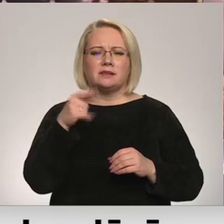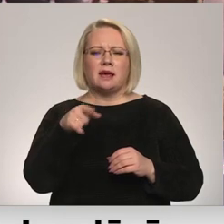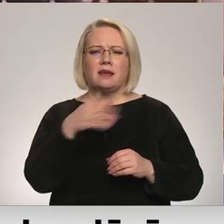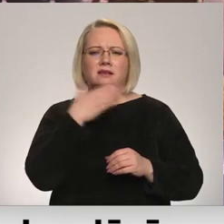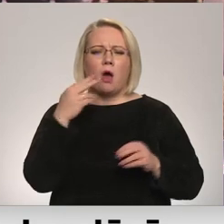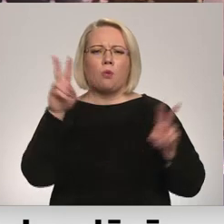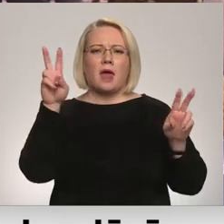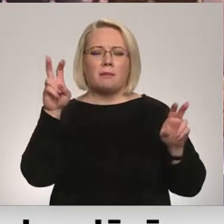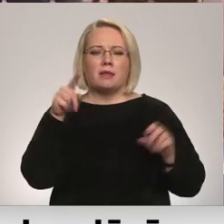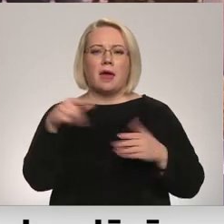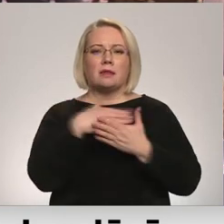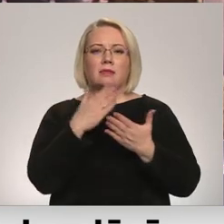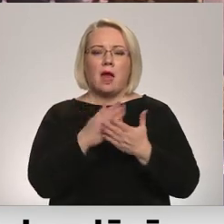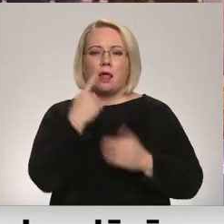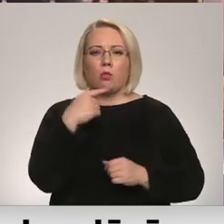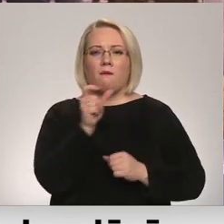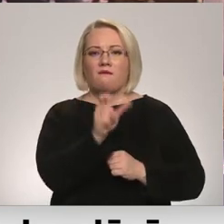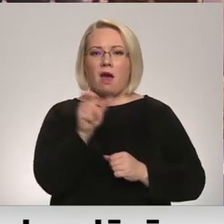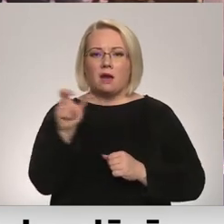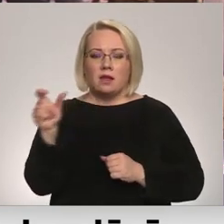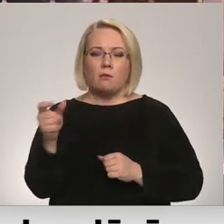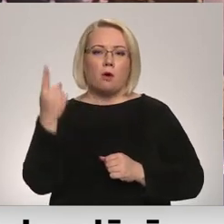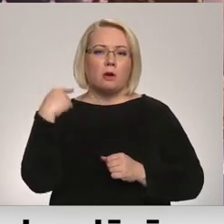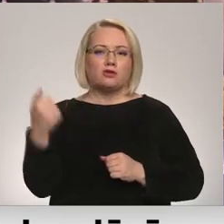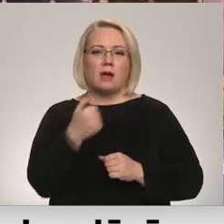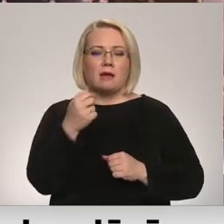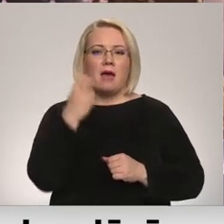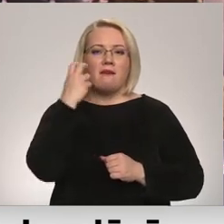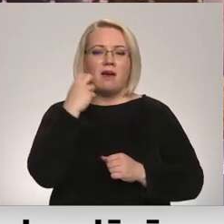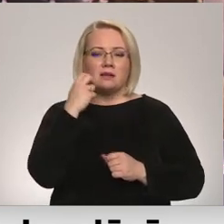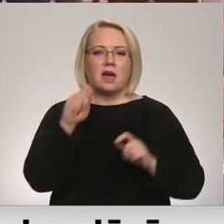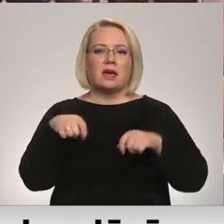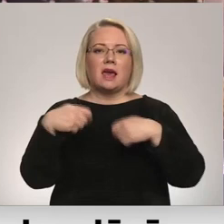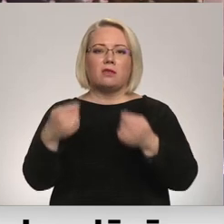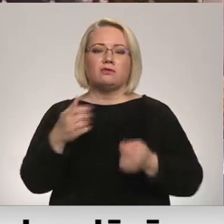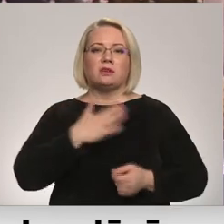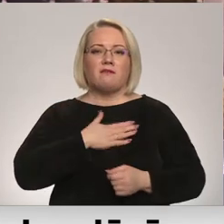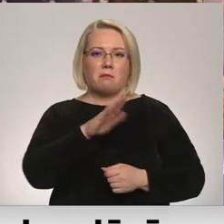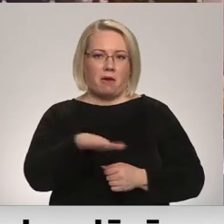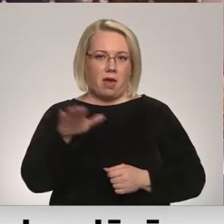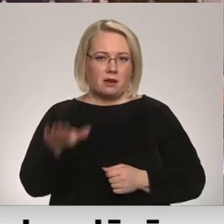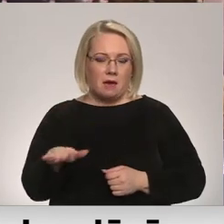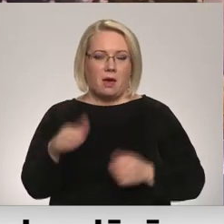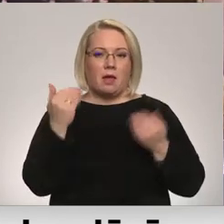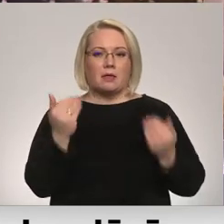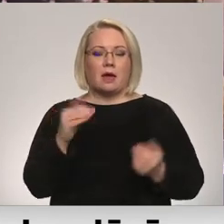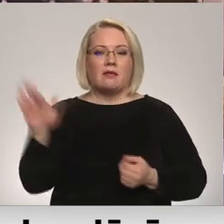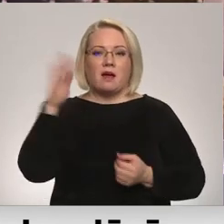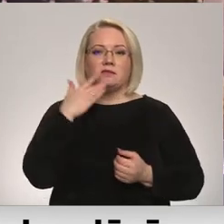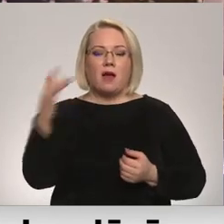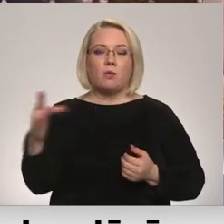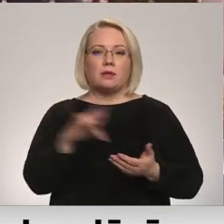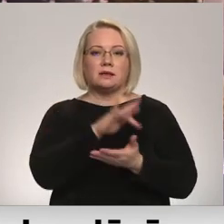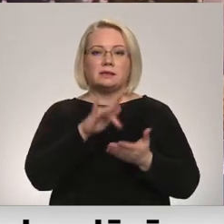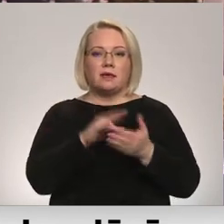terminoloģijas. Tā ir vien daļa no vārdiem, ko aizdītajā gadā vecāki devuši samam atvasēm. Šogad martā Valsts valodas centra